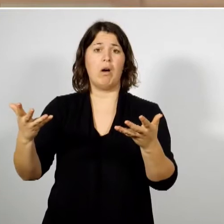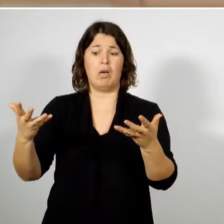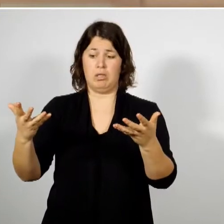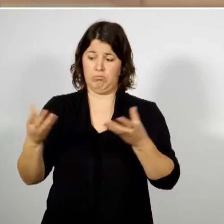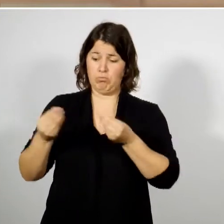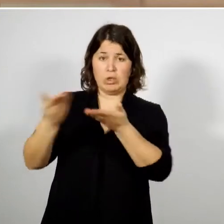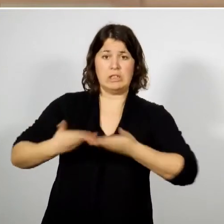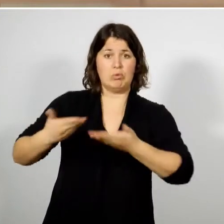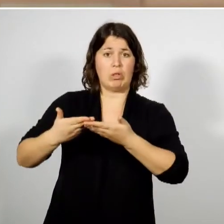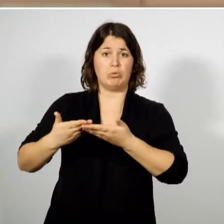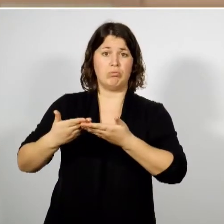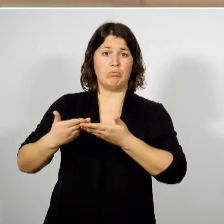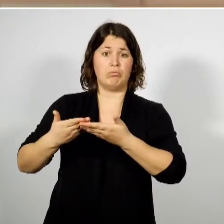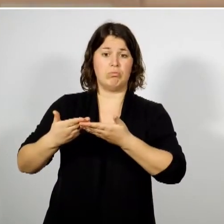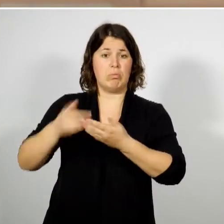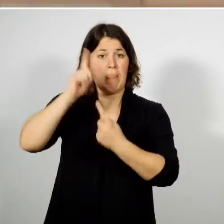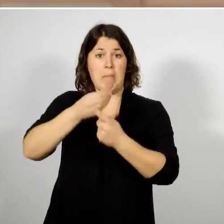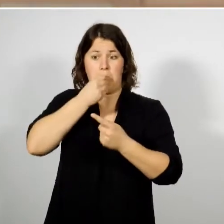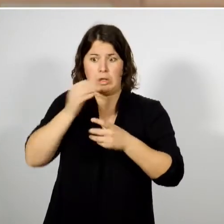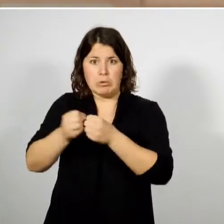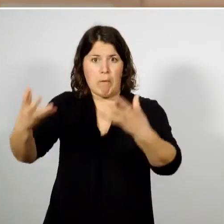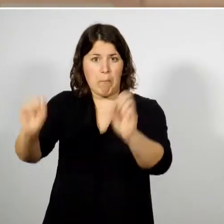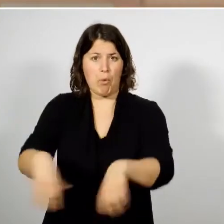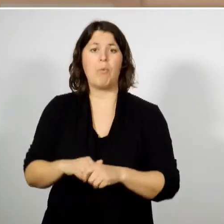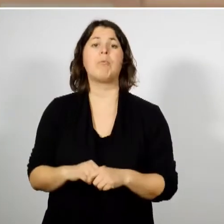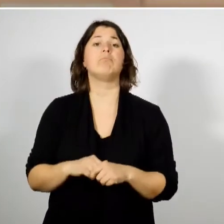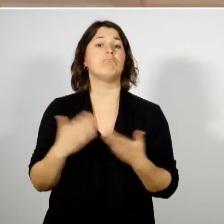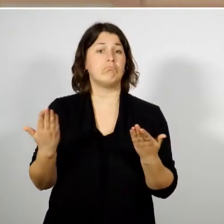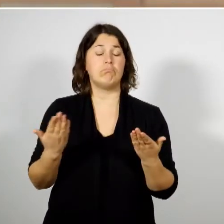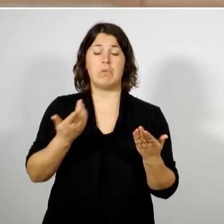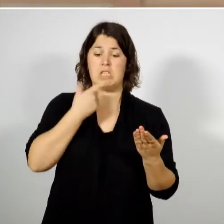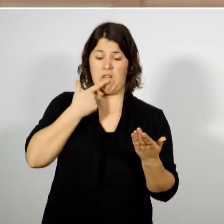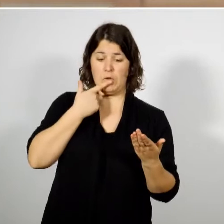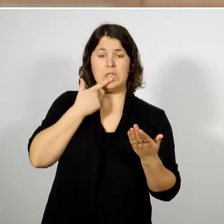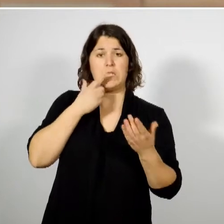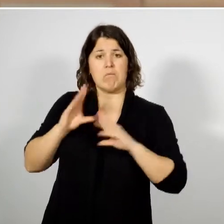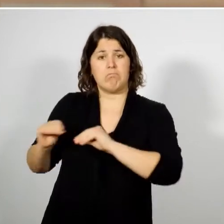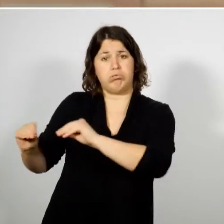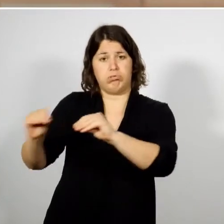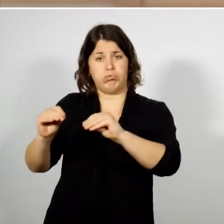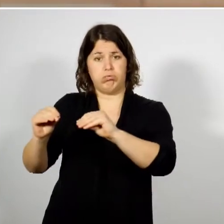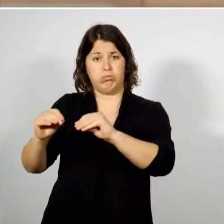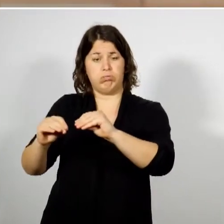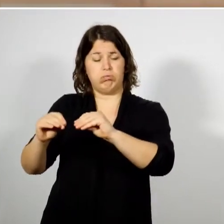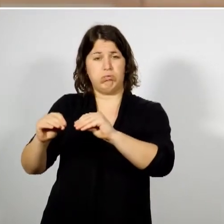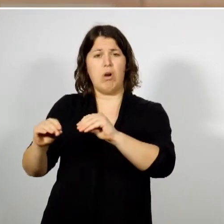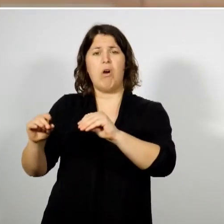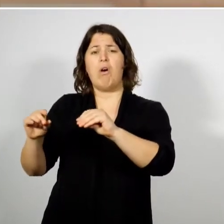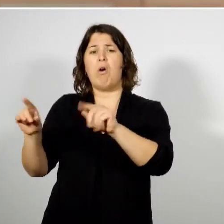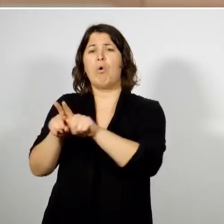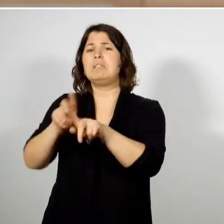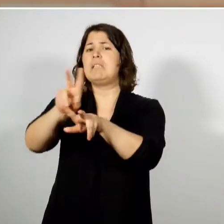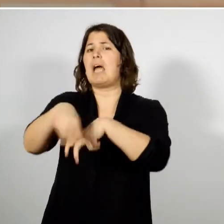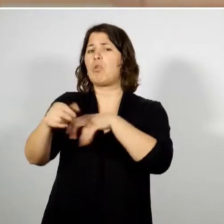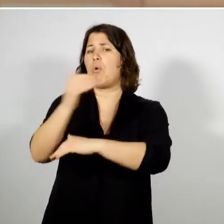initiatives relatives à l'alimentation. C'est à la fois structurer le territoire et intégrer l'agriculture au